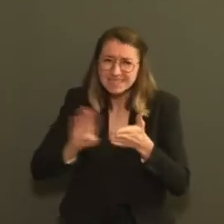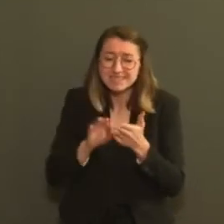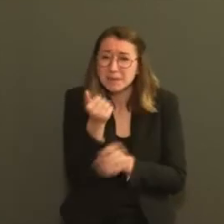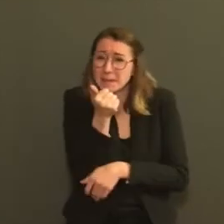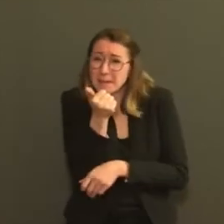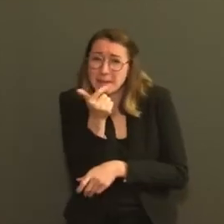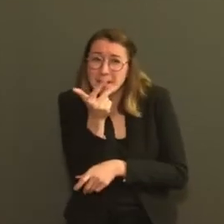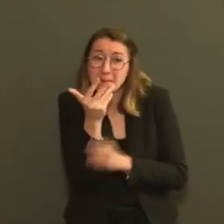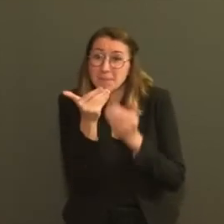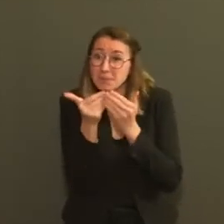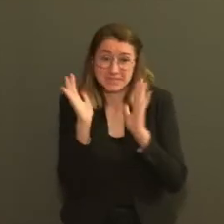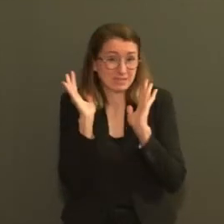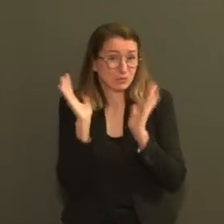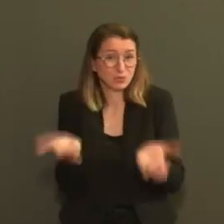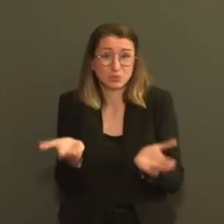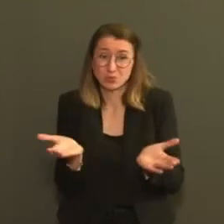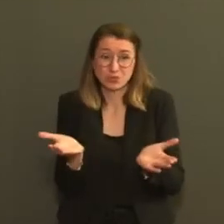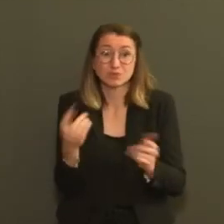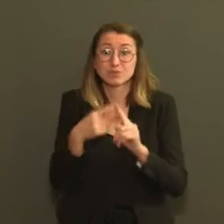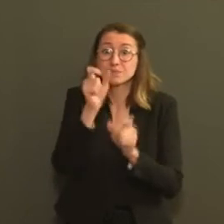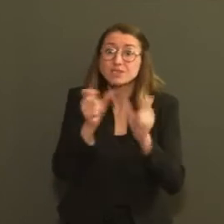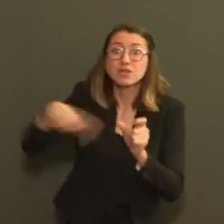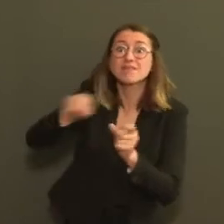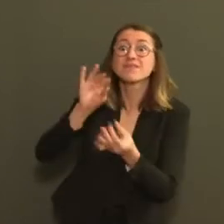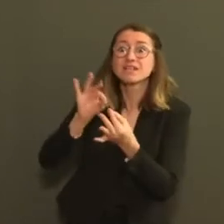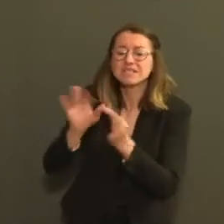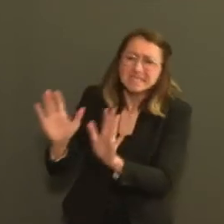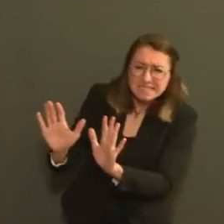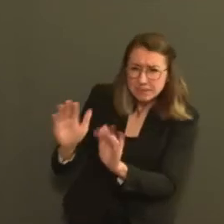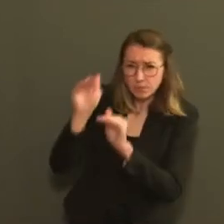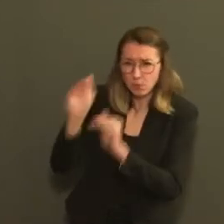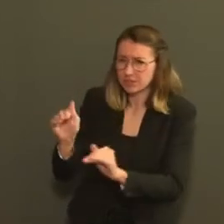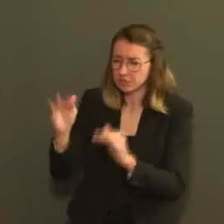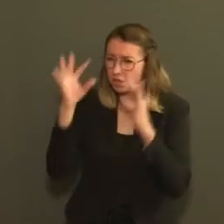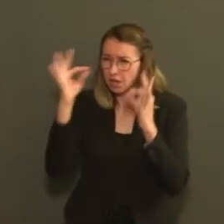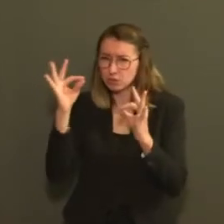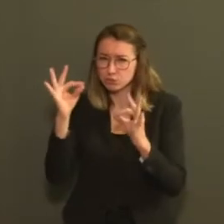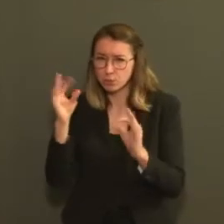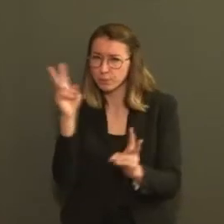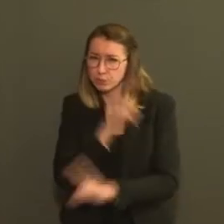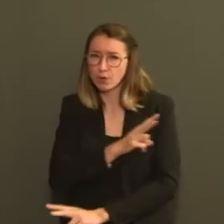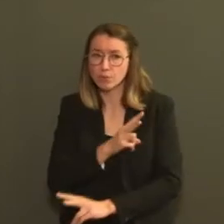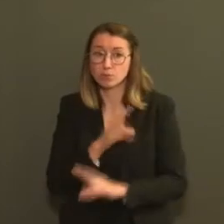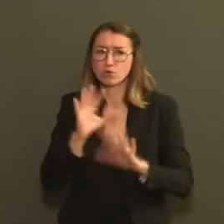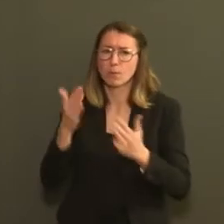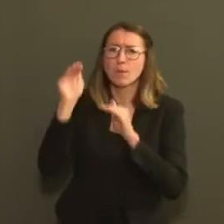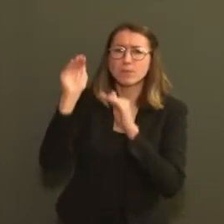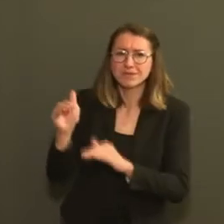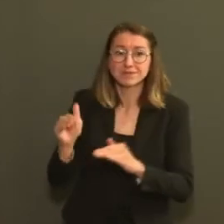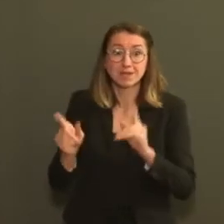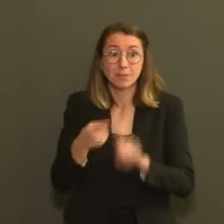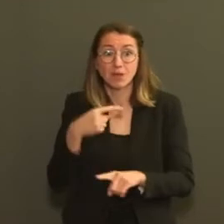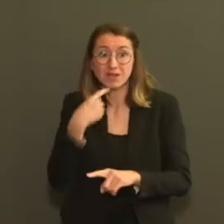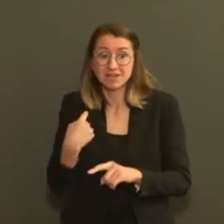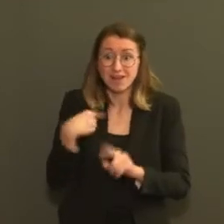de préserver les personnes les plus fragiles en tenant compte qu'il faut être présent pour elles, qu'il faut